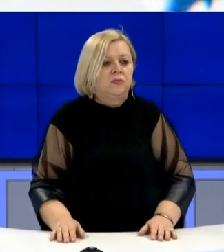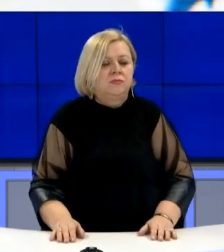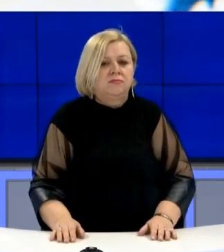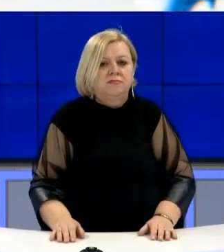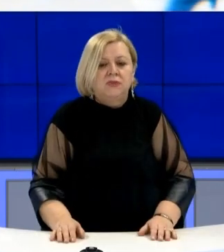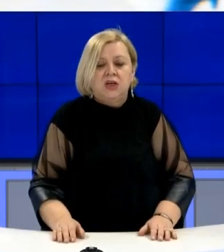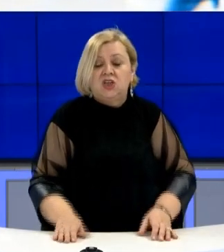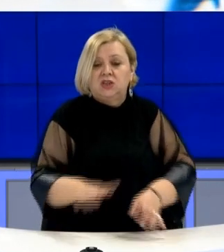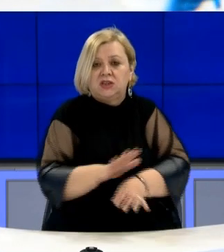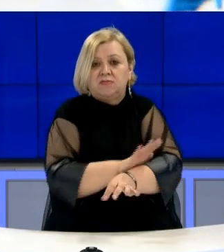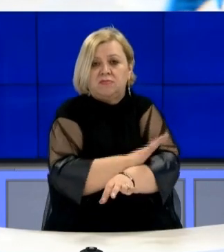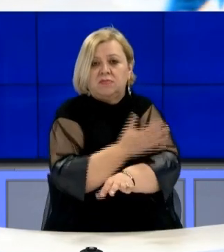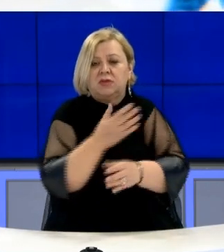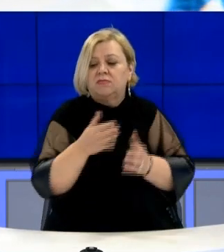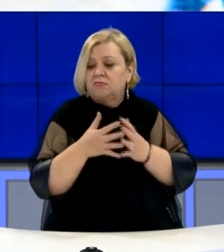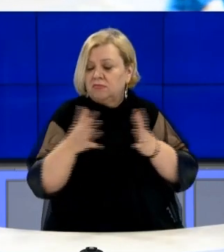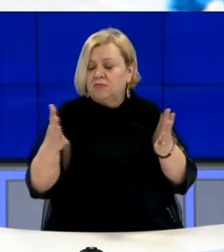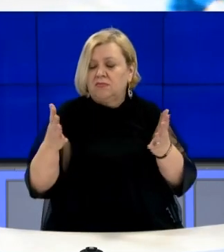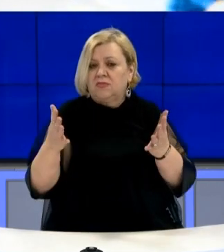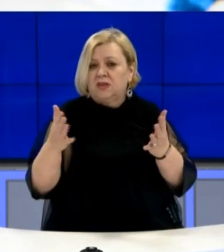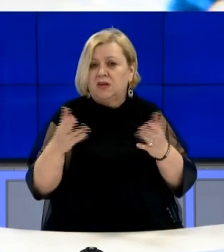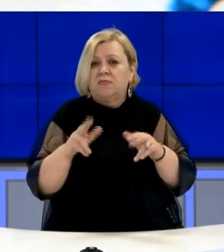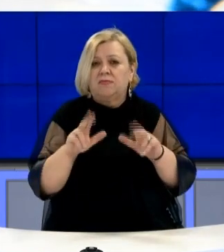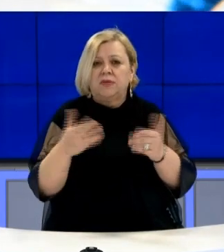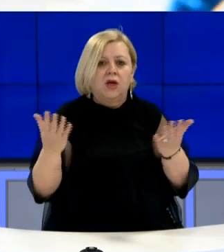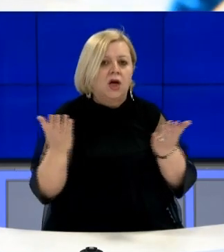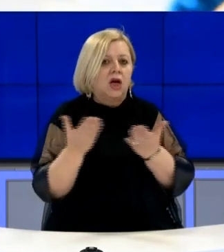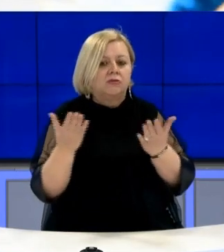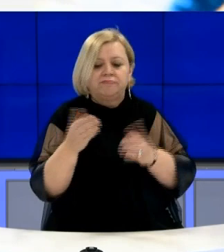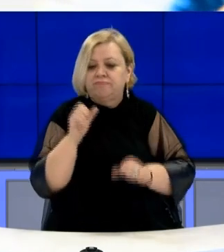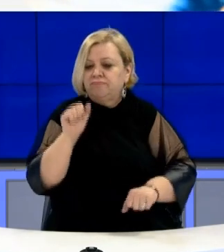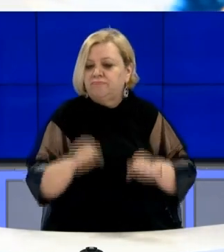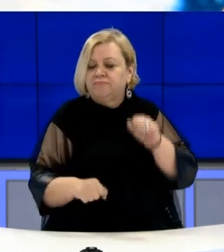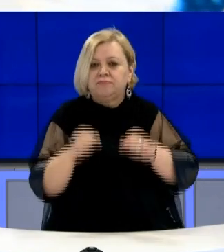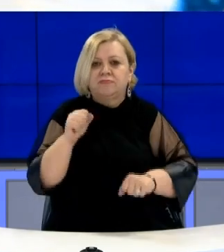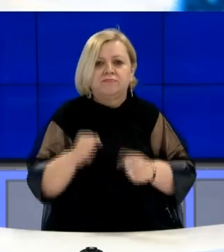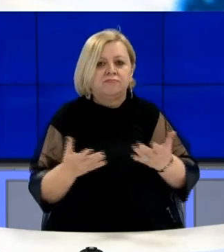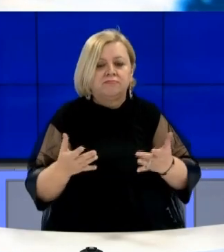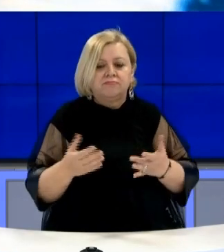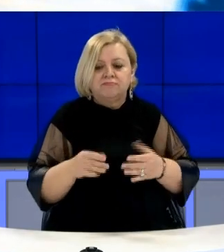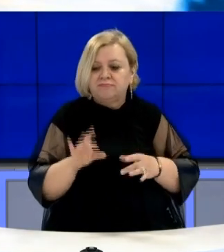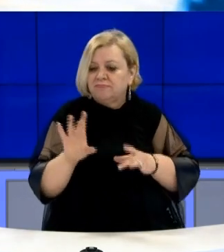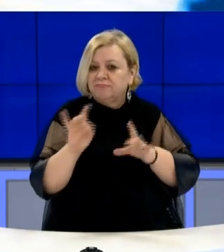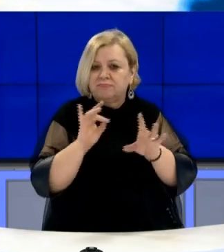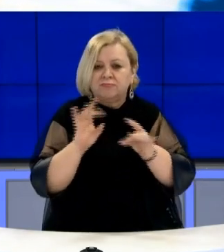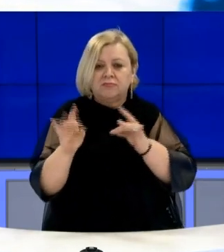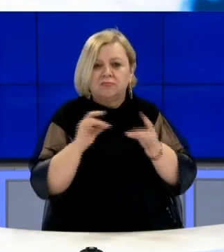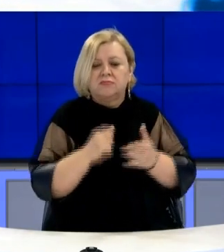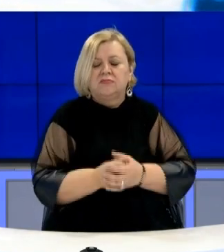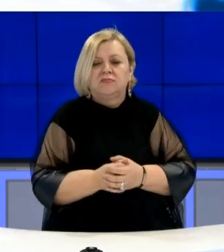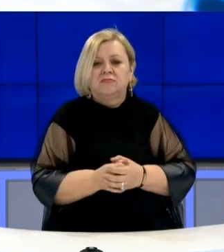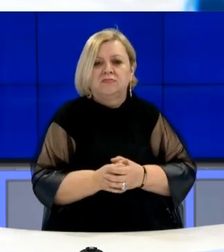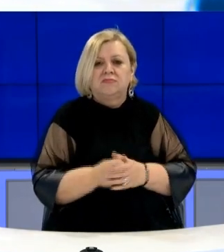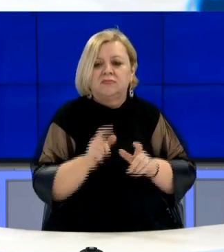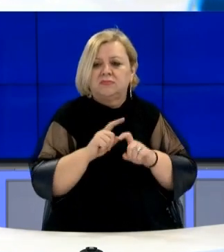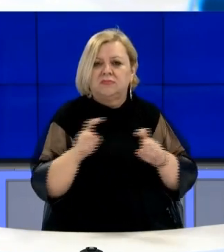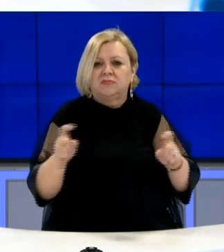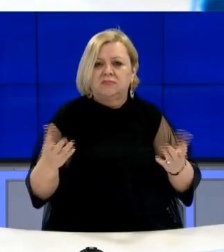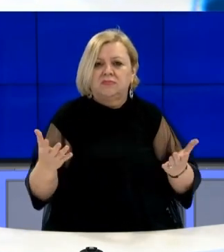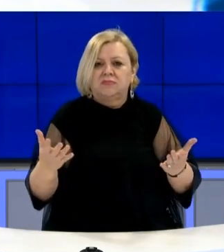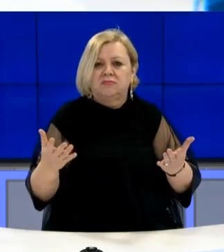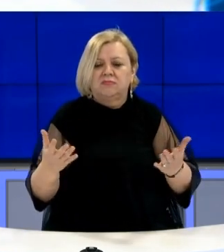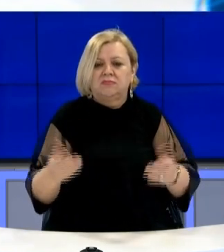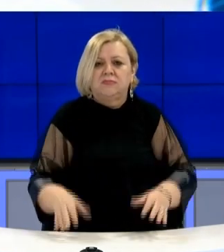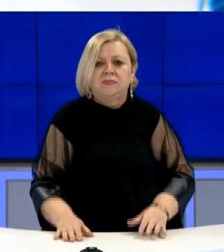shqecime më të matë dhe kemi së poraj, se si të të kemi kapacitetit për detektimin e variantit të ri, ju dini që tre variantit të poraj